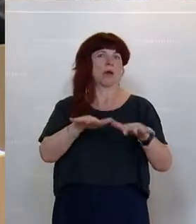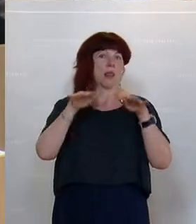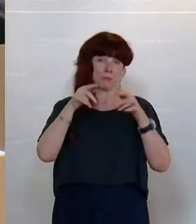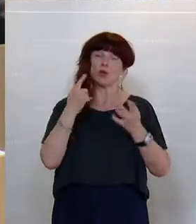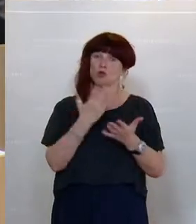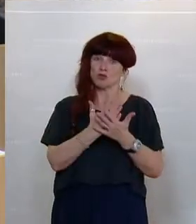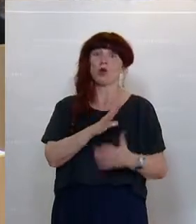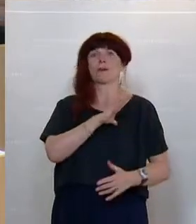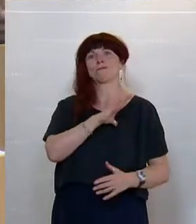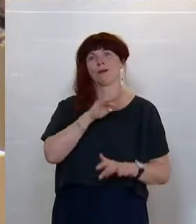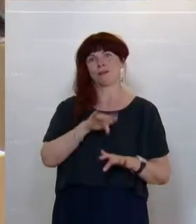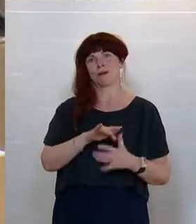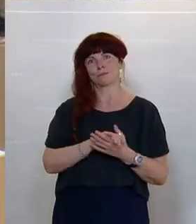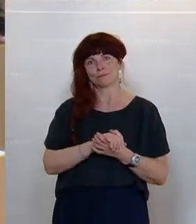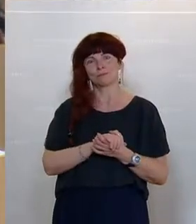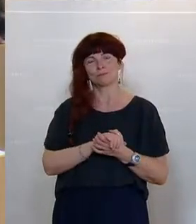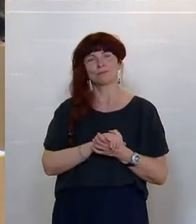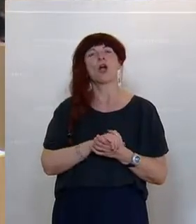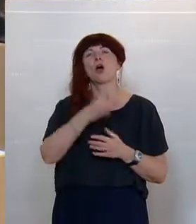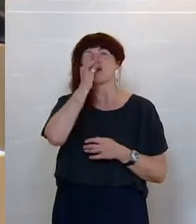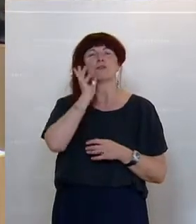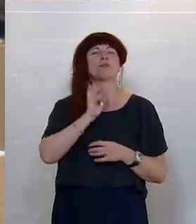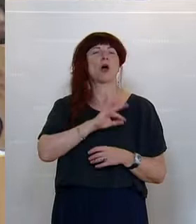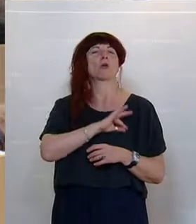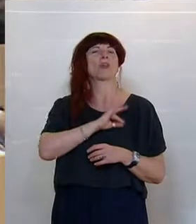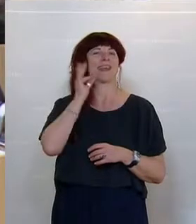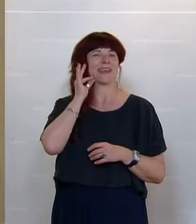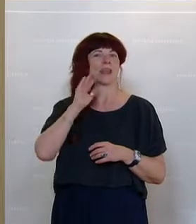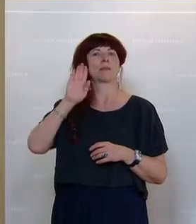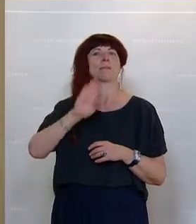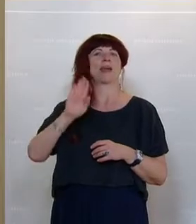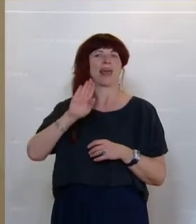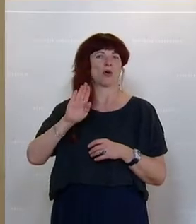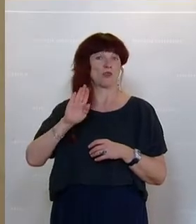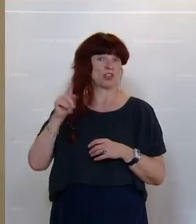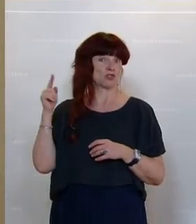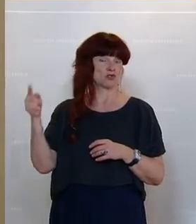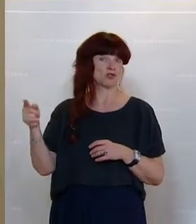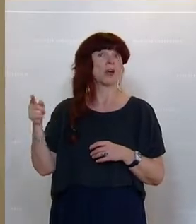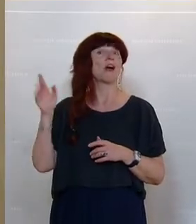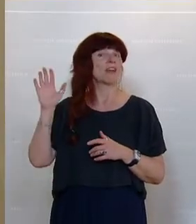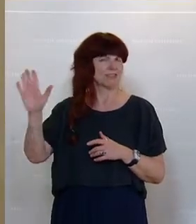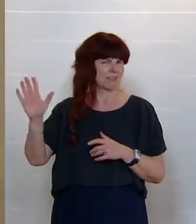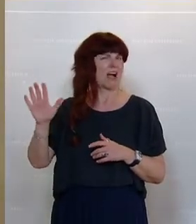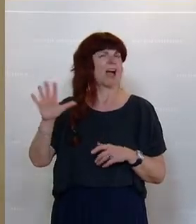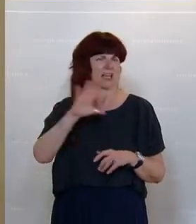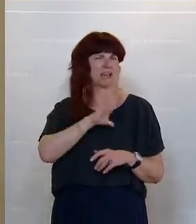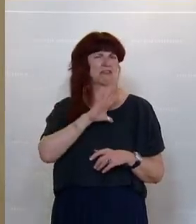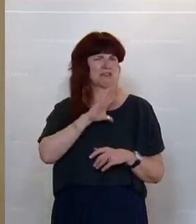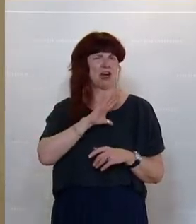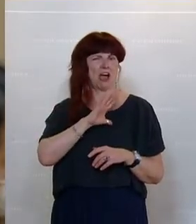Frau Kollegin Palakowitsch, ich weiß schon, mit der Gefährdung hat Ihre Partei große Erfahrung. Ihr